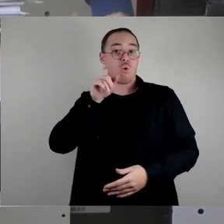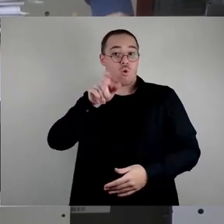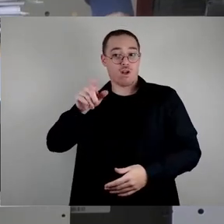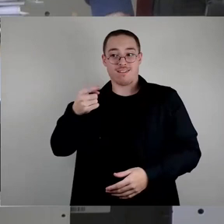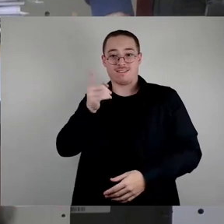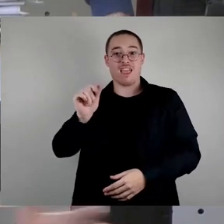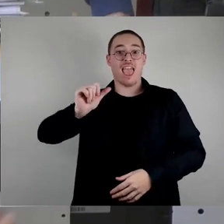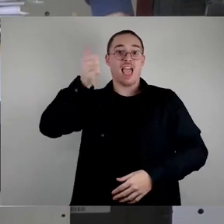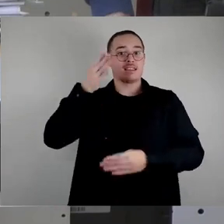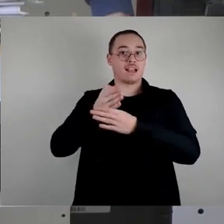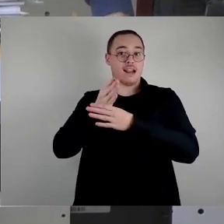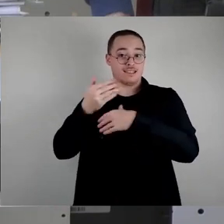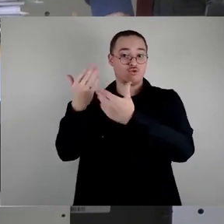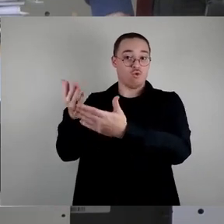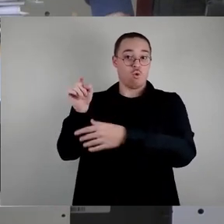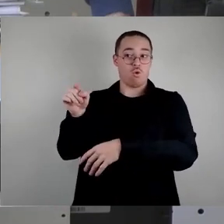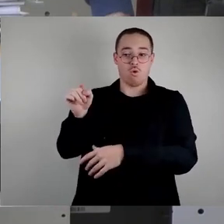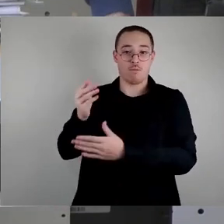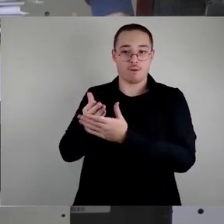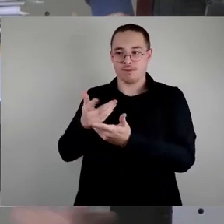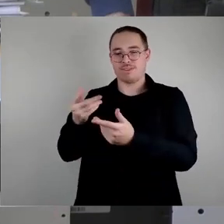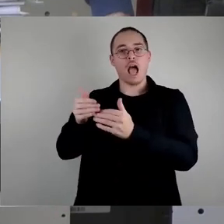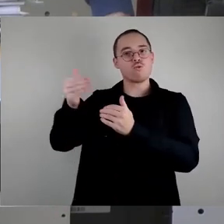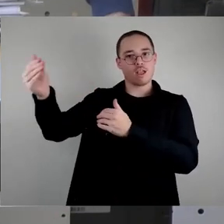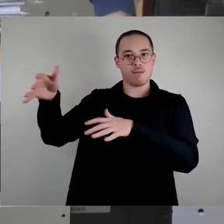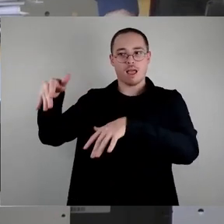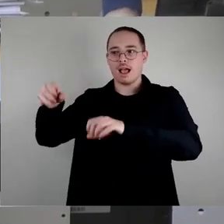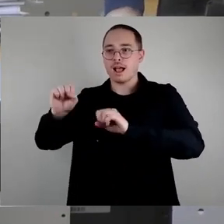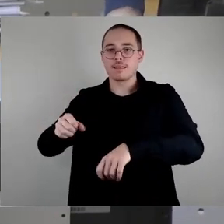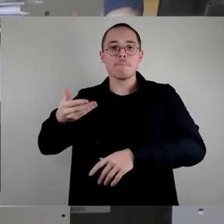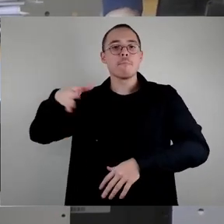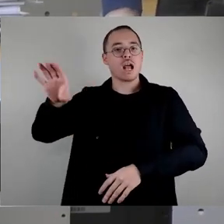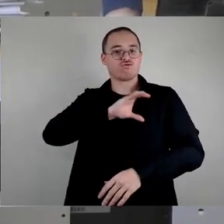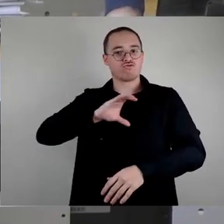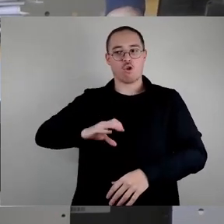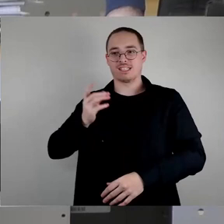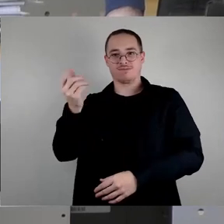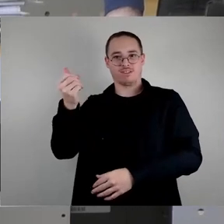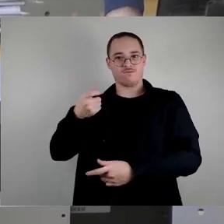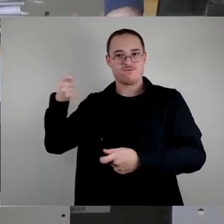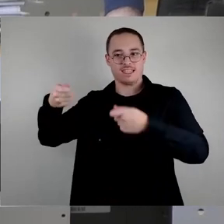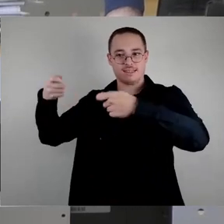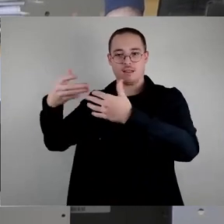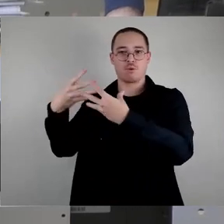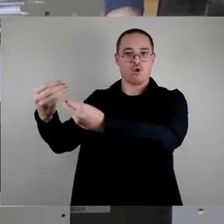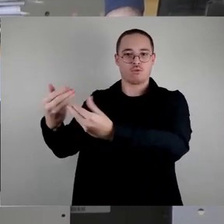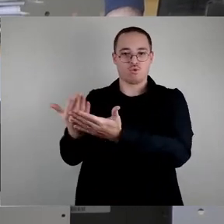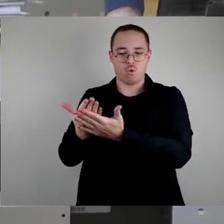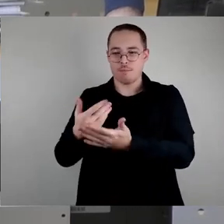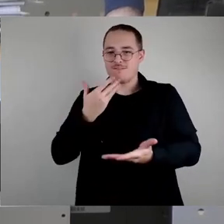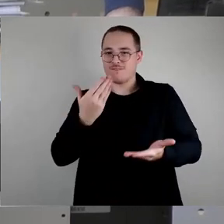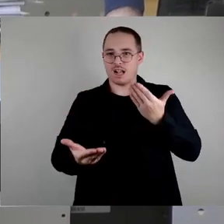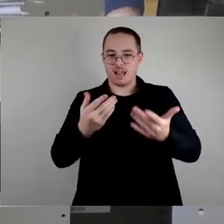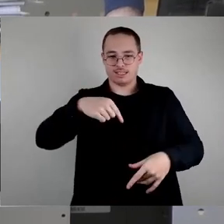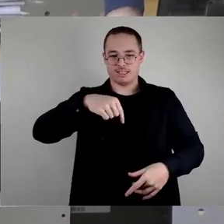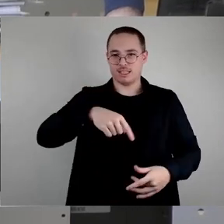sage ich mal, in der alten Stadt, in der Zentralstadt, wir auch wesentlich mehr Einwohnerinnen und Einwohner hat. Ich finde, das ist kein guter Zustand. Und wer ist für